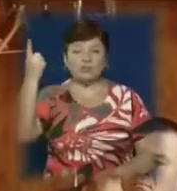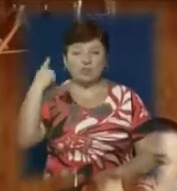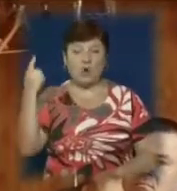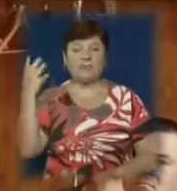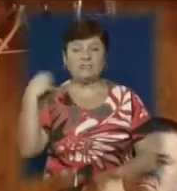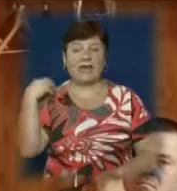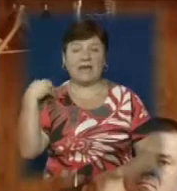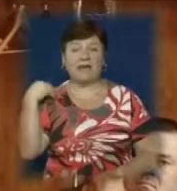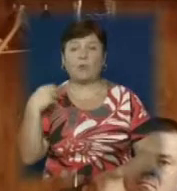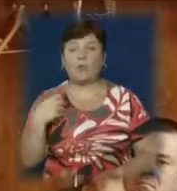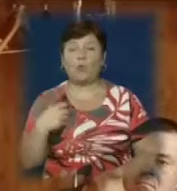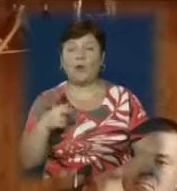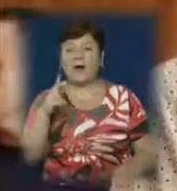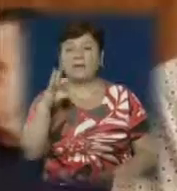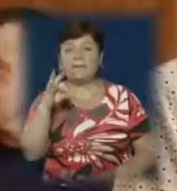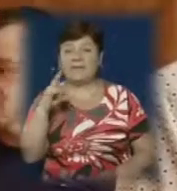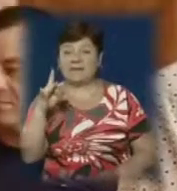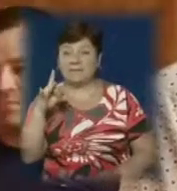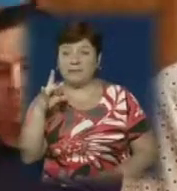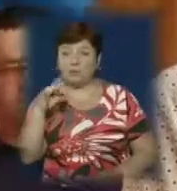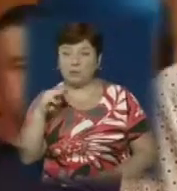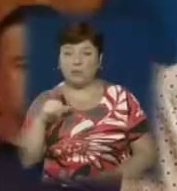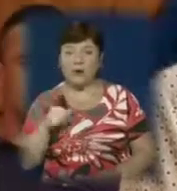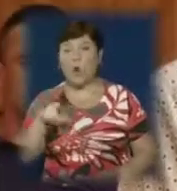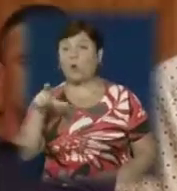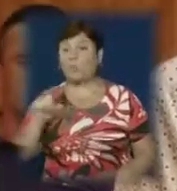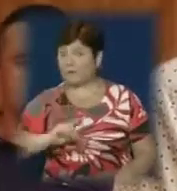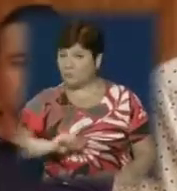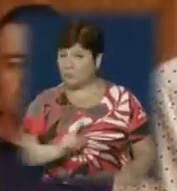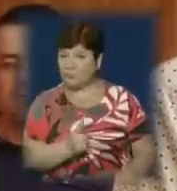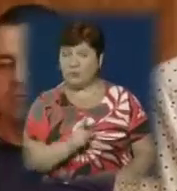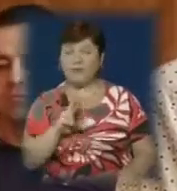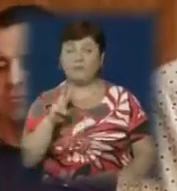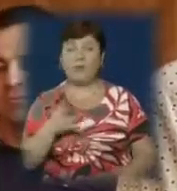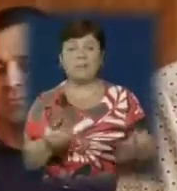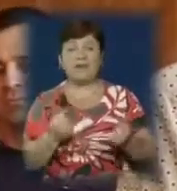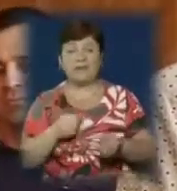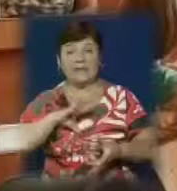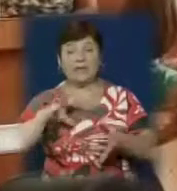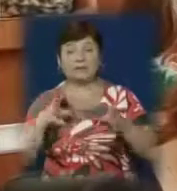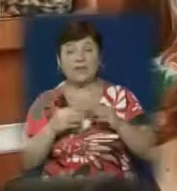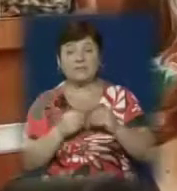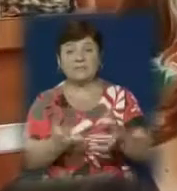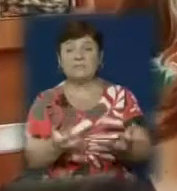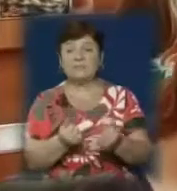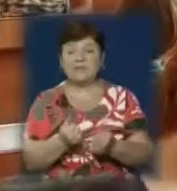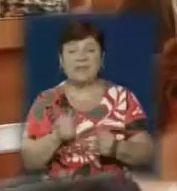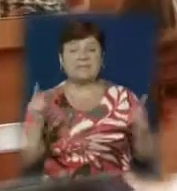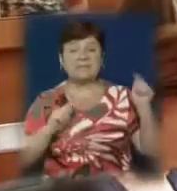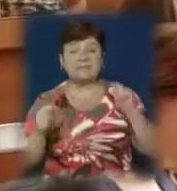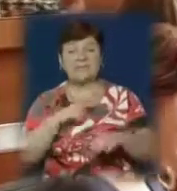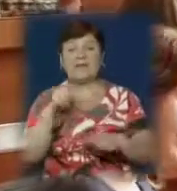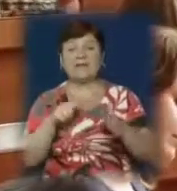департаменту міського господарства Костєвова. Громаду такі справи обурили. Вони прийняли резолюцію щодо зняття з розгляду сесії